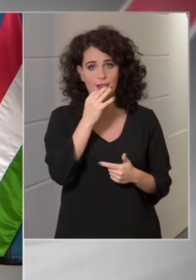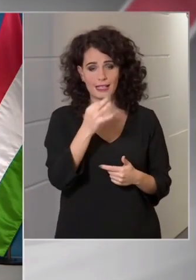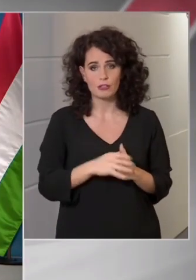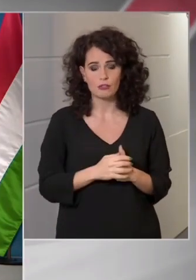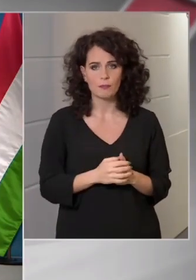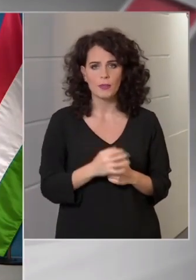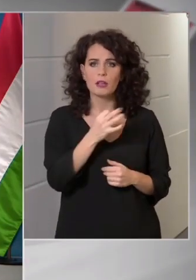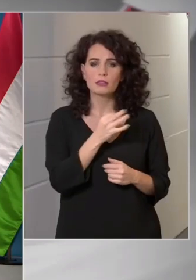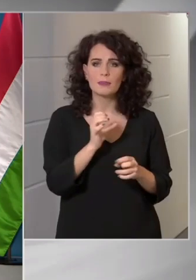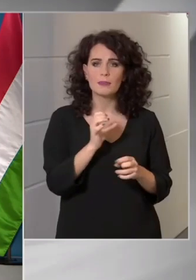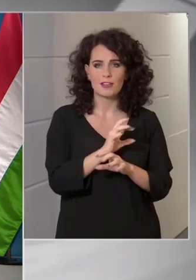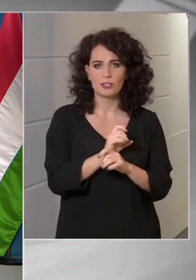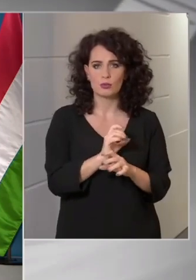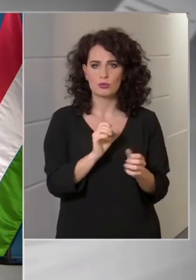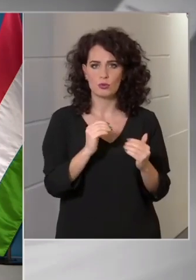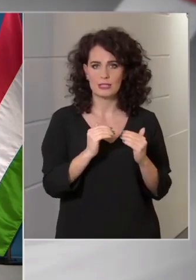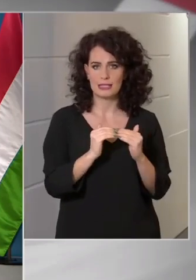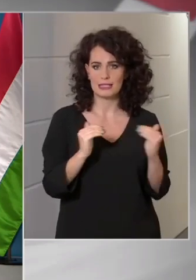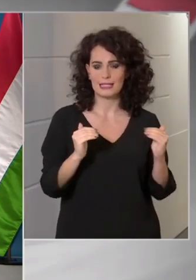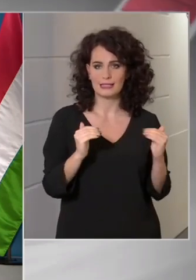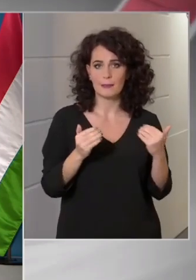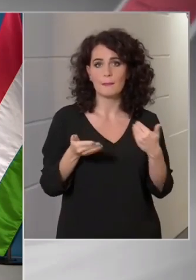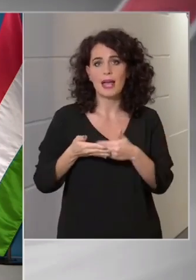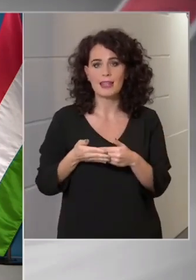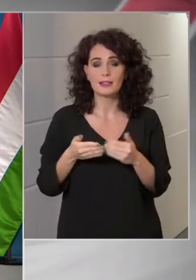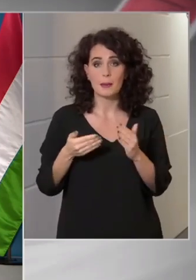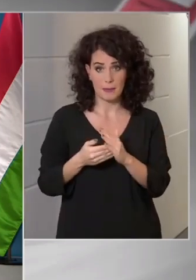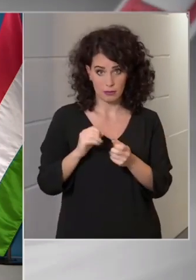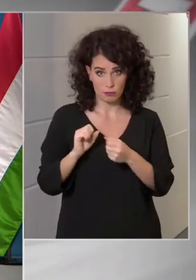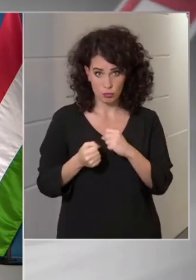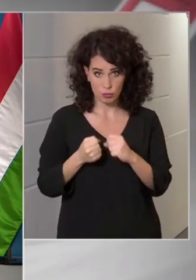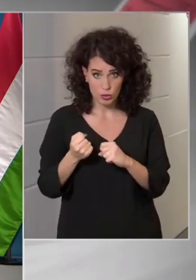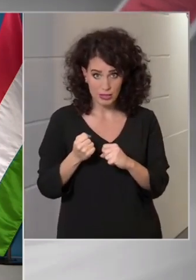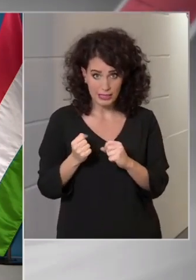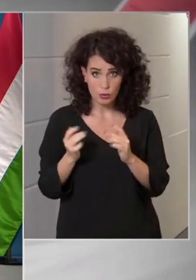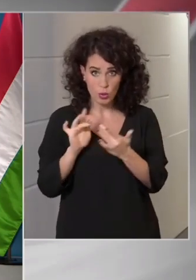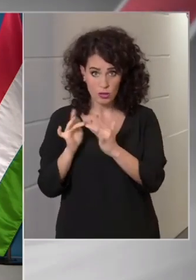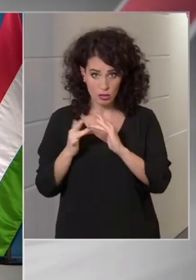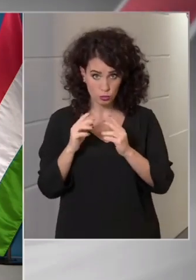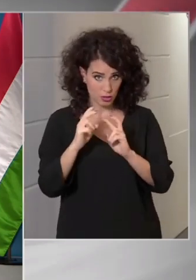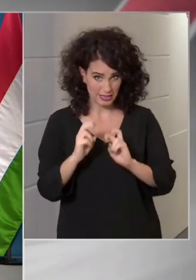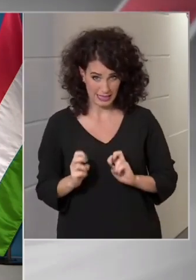fertőzöttek jelenlegi szintje mellett még működik-e a kontaktkutatás?